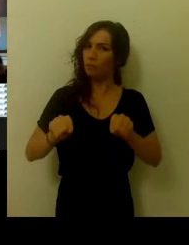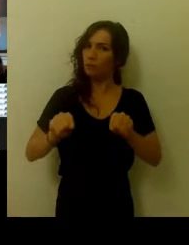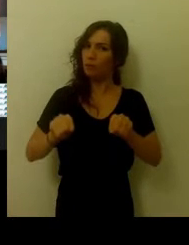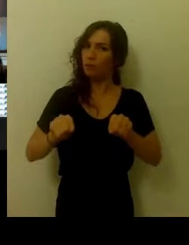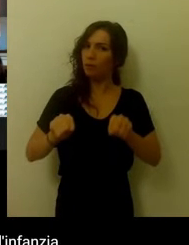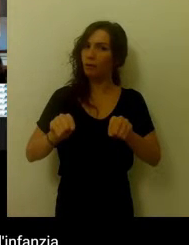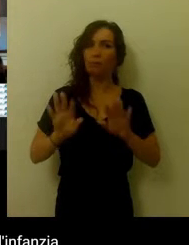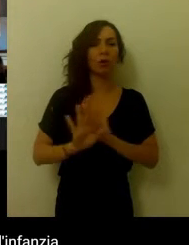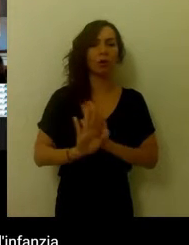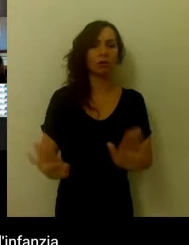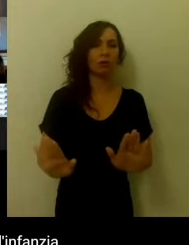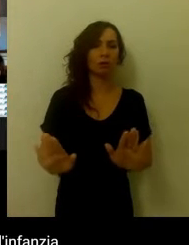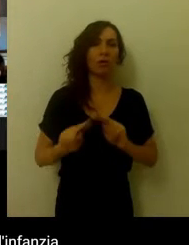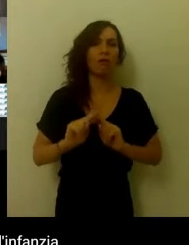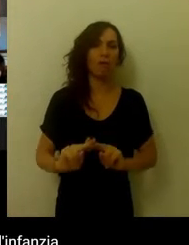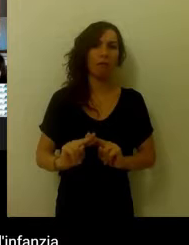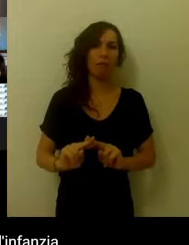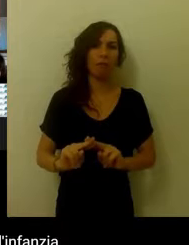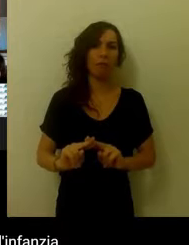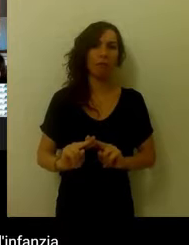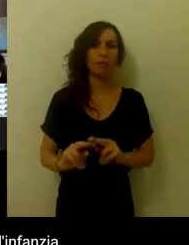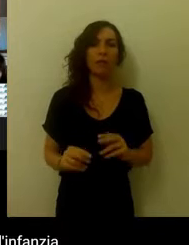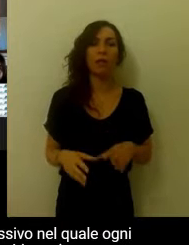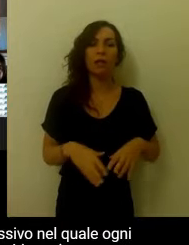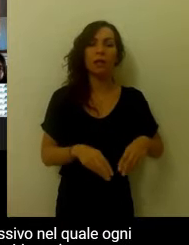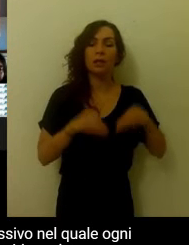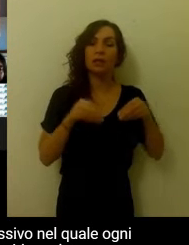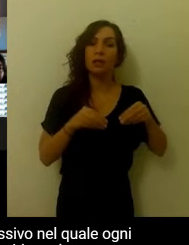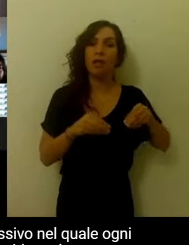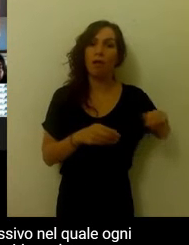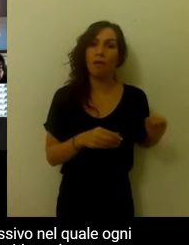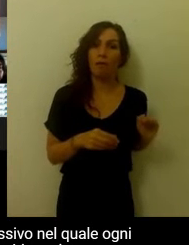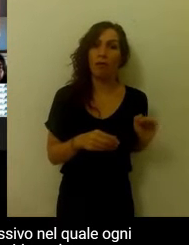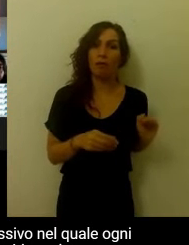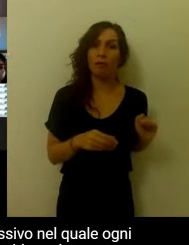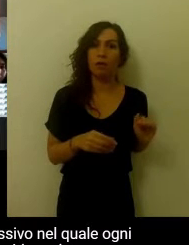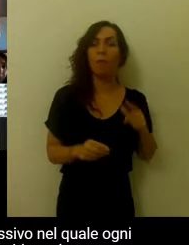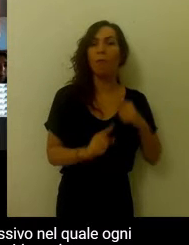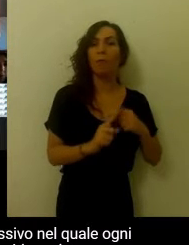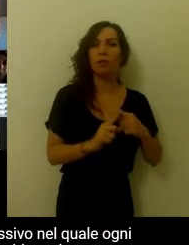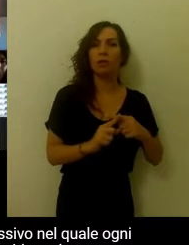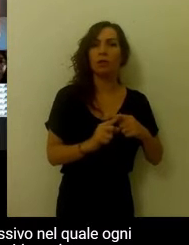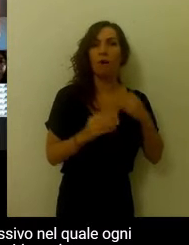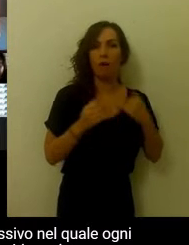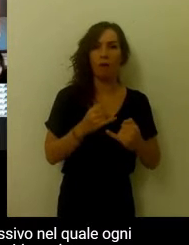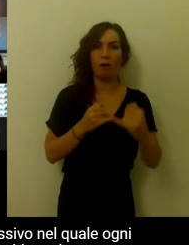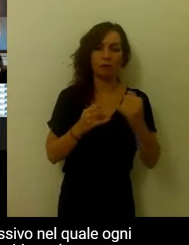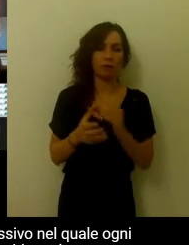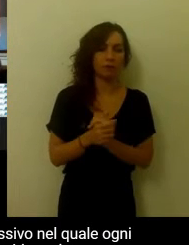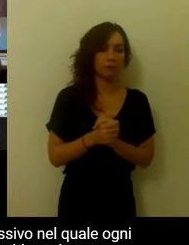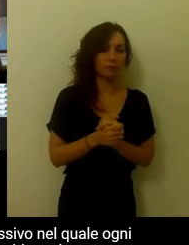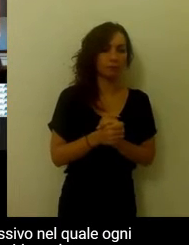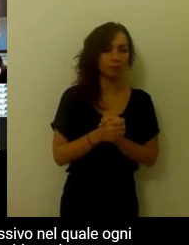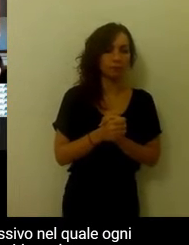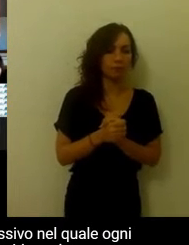importante costruirlo diciamo in maniera il più possibile propositiva fin dall'infanzia. Lo sviluppo umano è